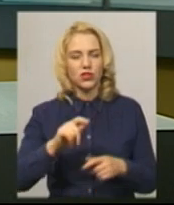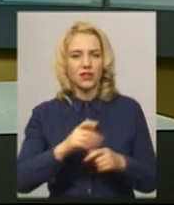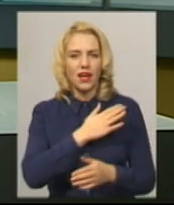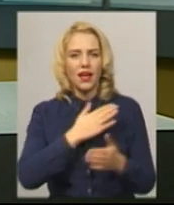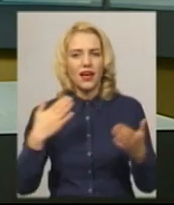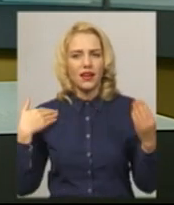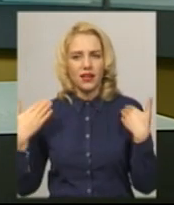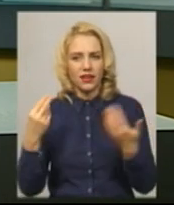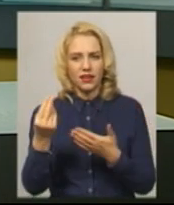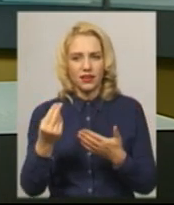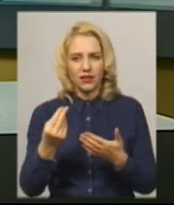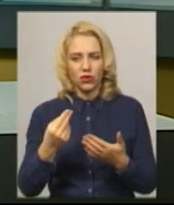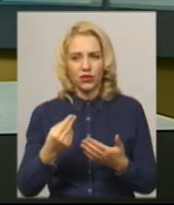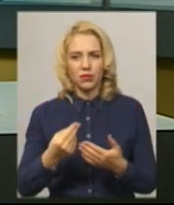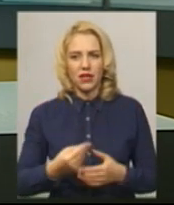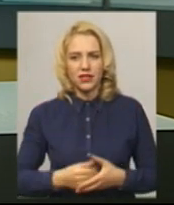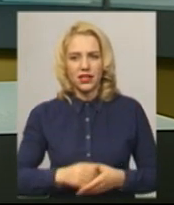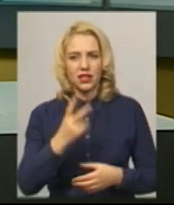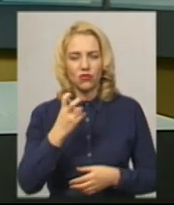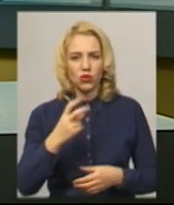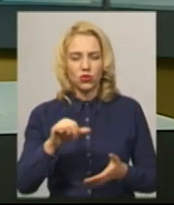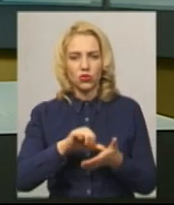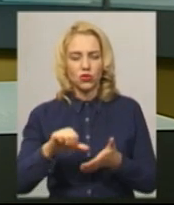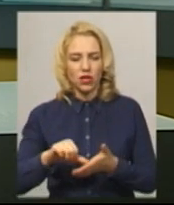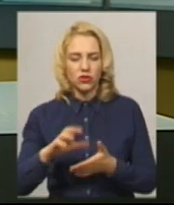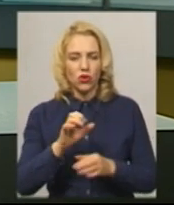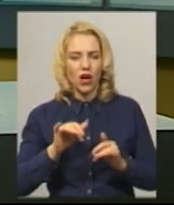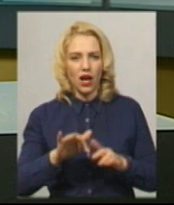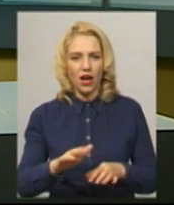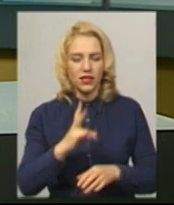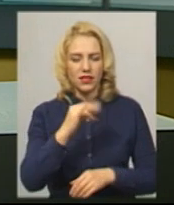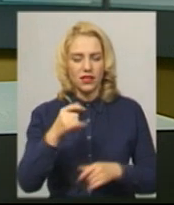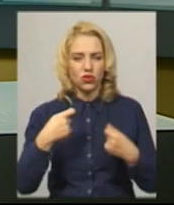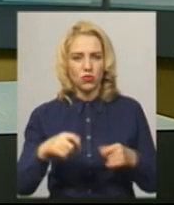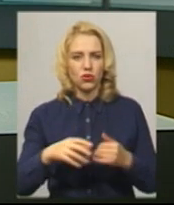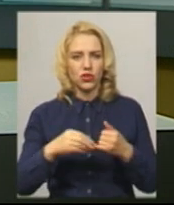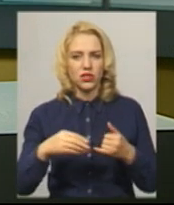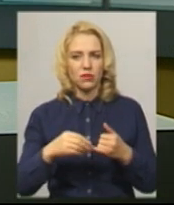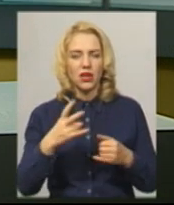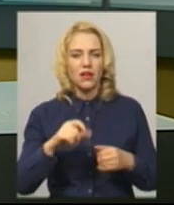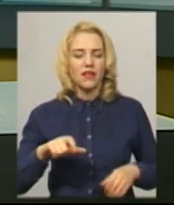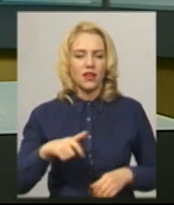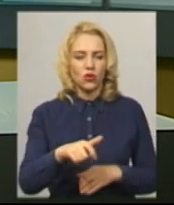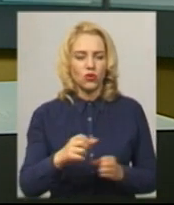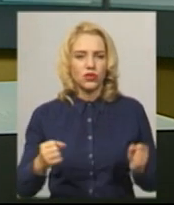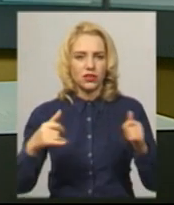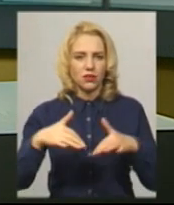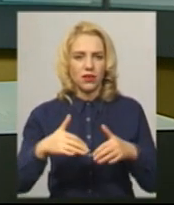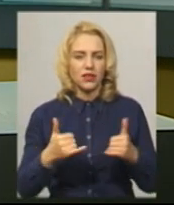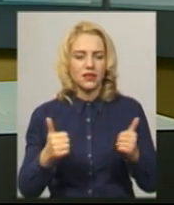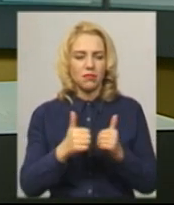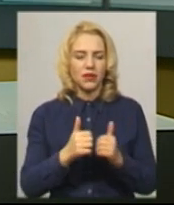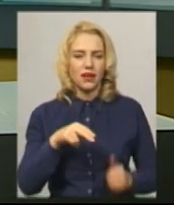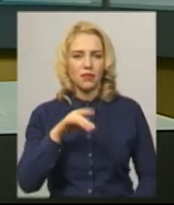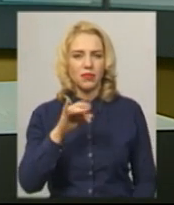Близько 200 учасників акції «Ні розпродажу землі» зібрались сьогодні на автодорозі Є-50 біля села Прибузьке Хмельницького району.